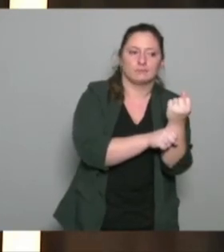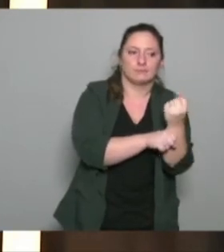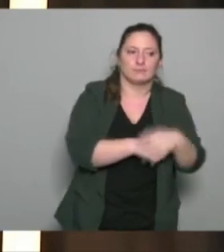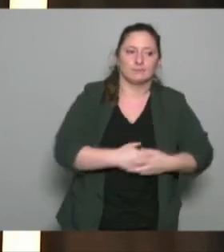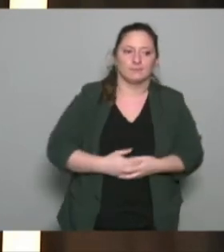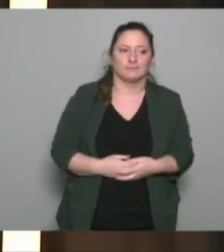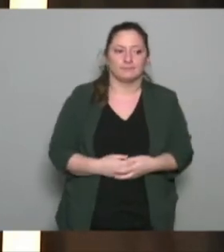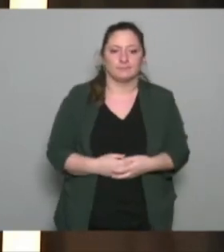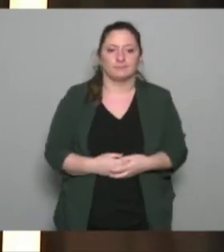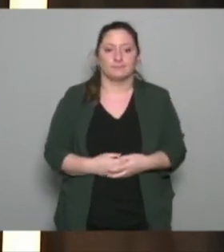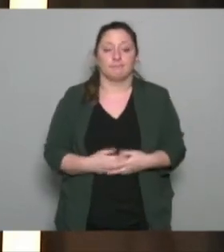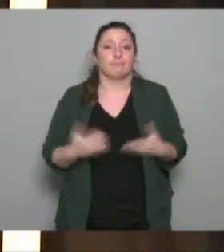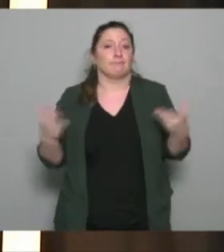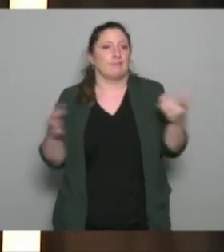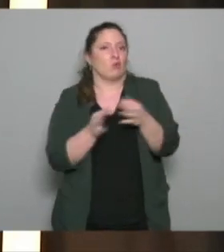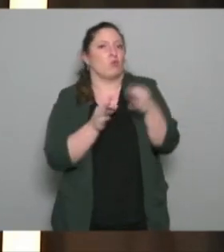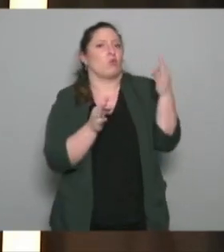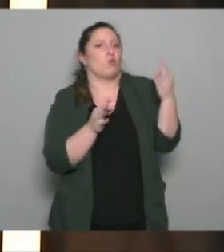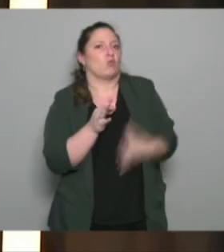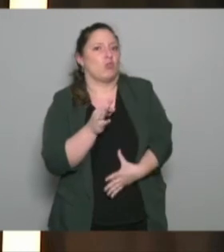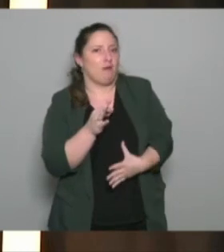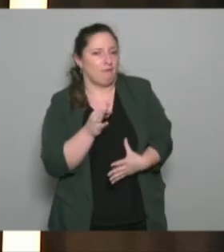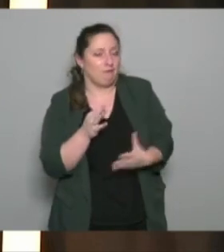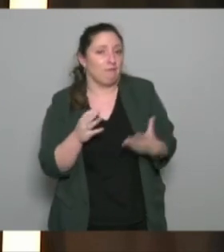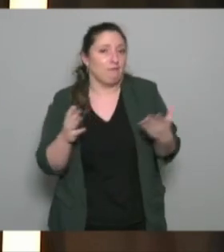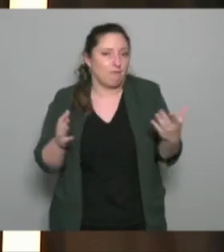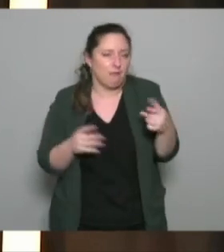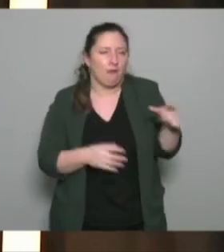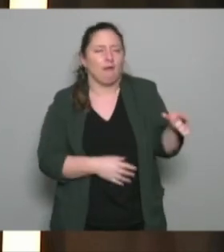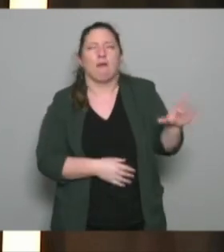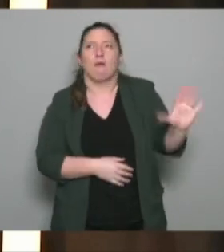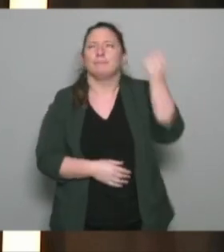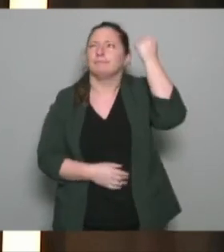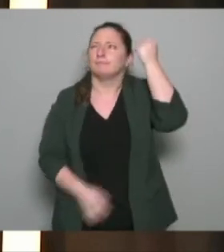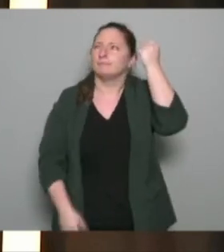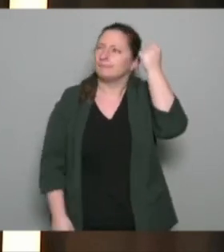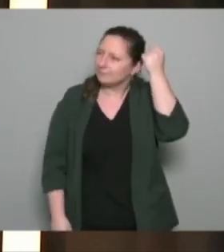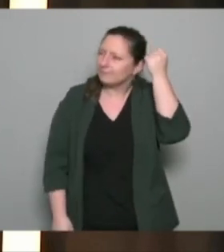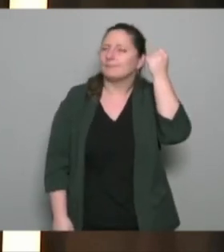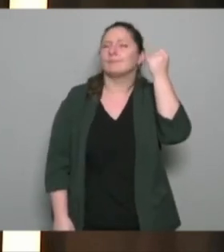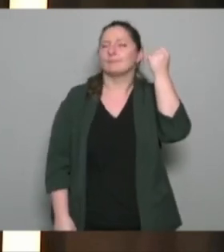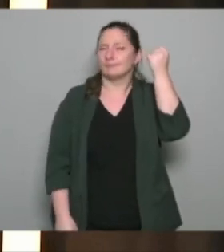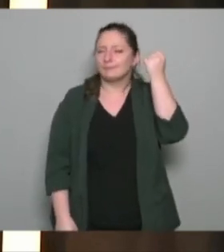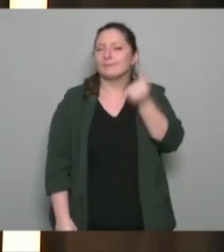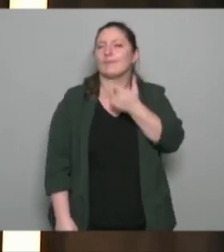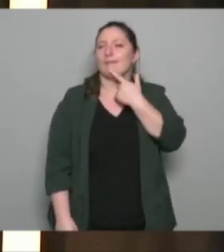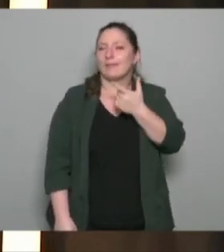du coup conclusion je tire sur cette ficelle-là et je me dis que j'encourage les organismes de formation